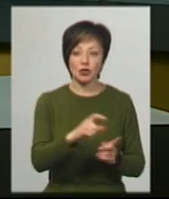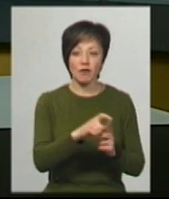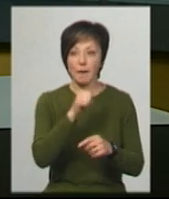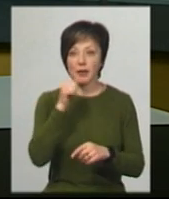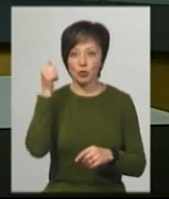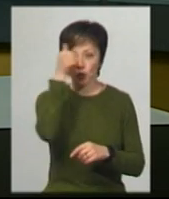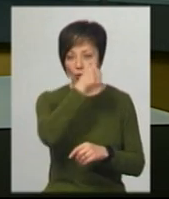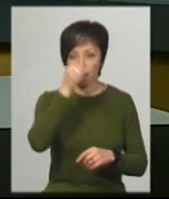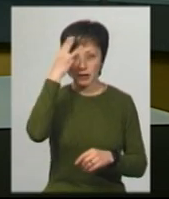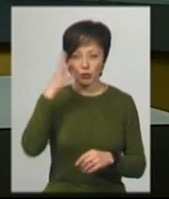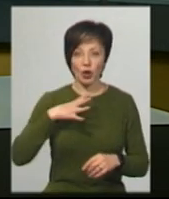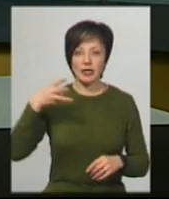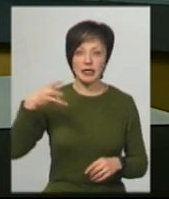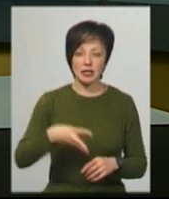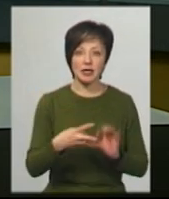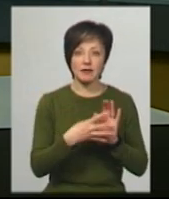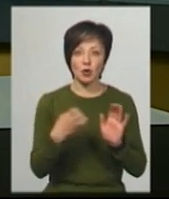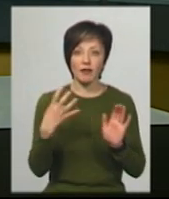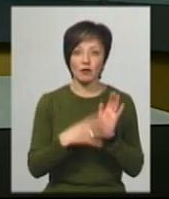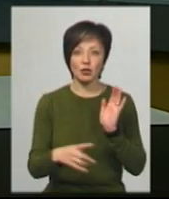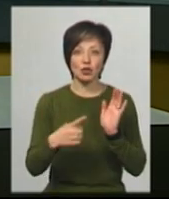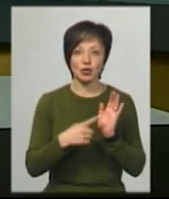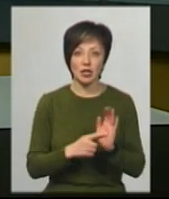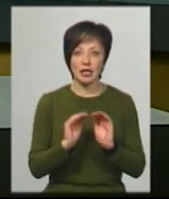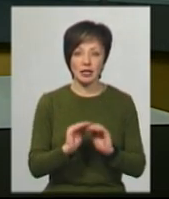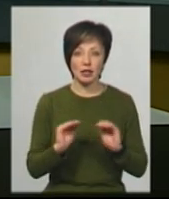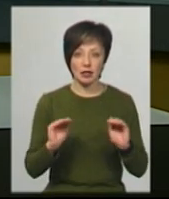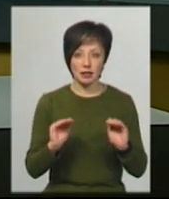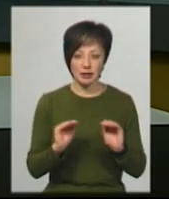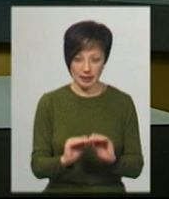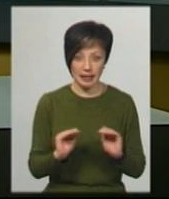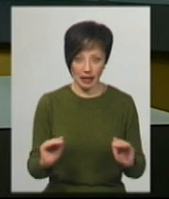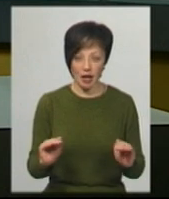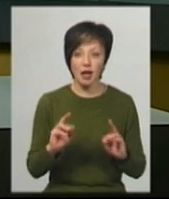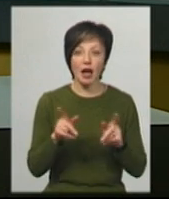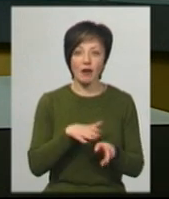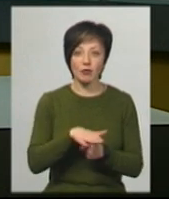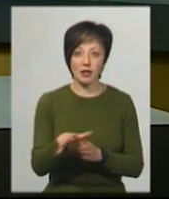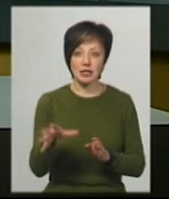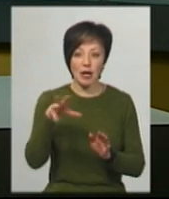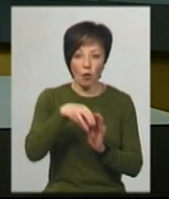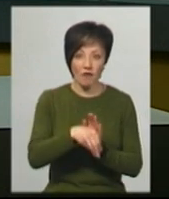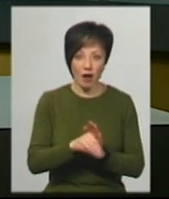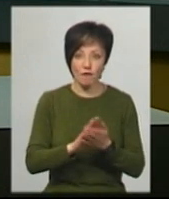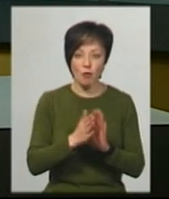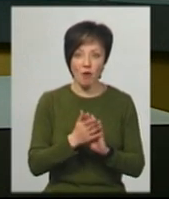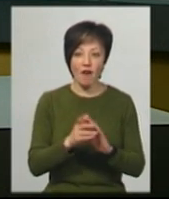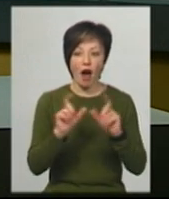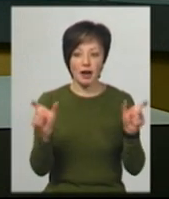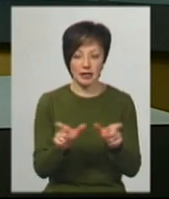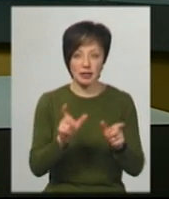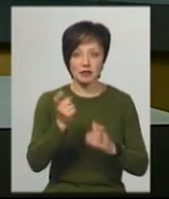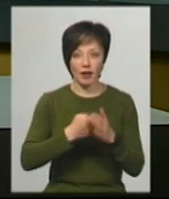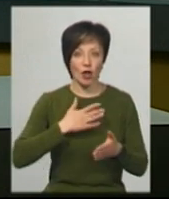у Хмельницькому було 3 тисячі 996 дошкільнят. Як відбувається зарахування в умовах карантину, дізнавалася команда